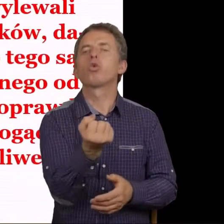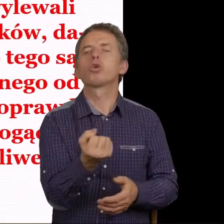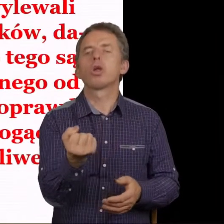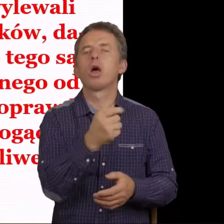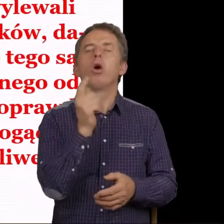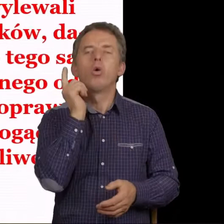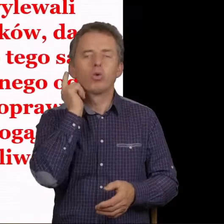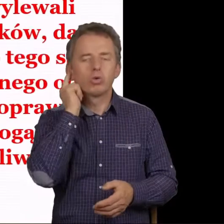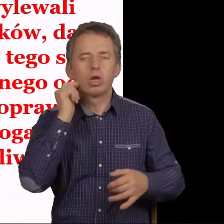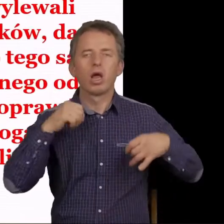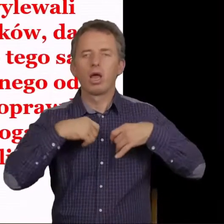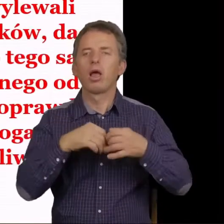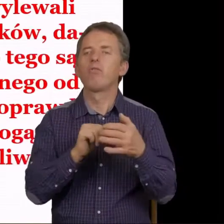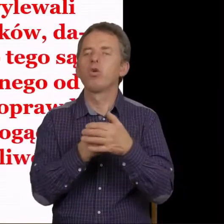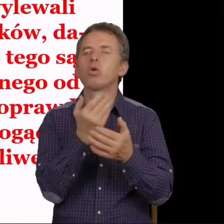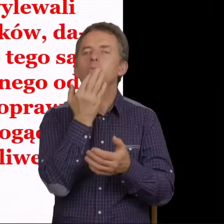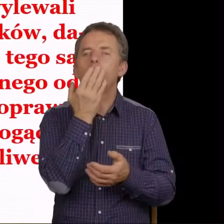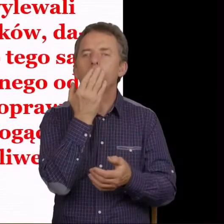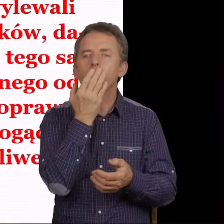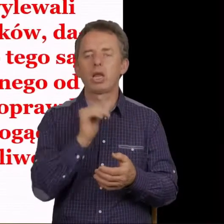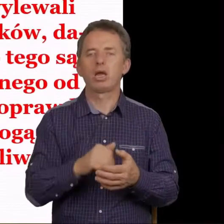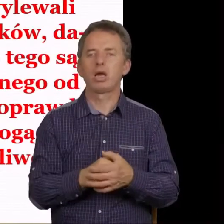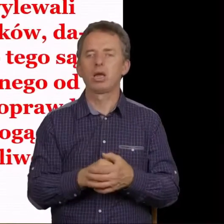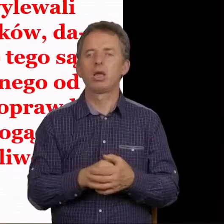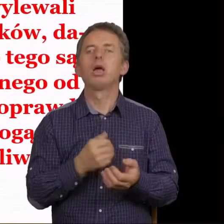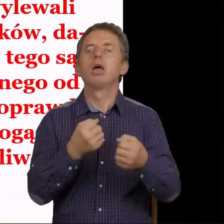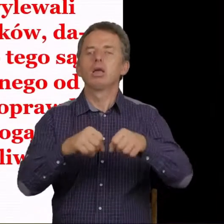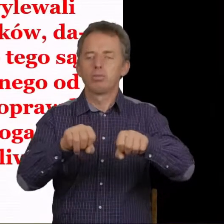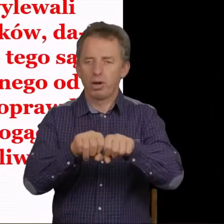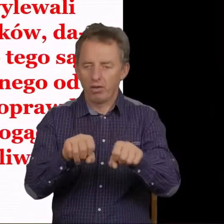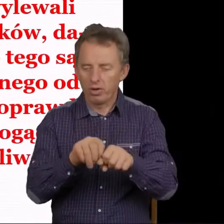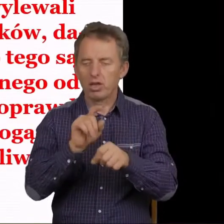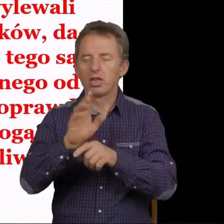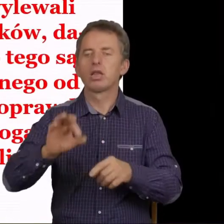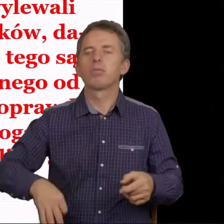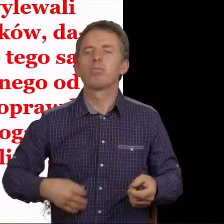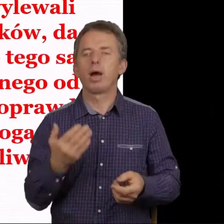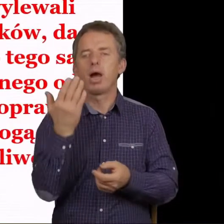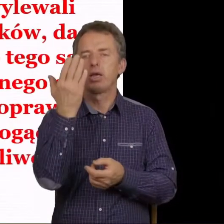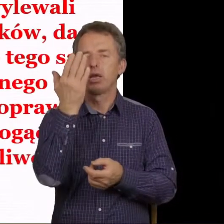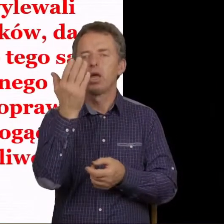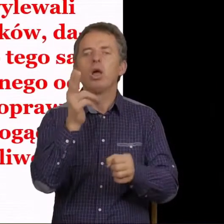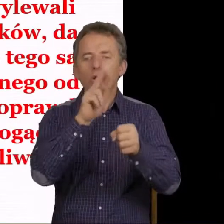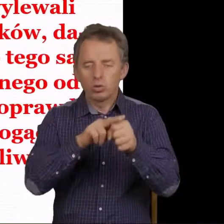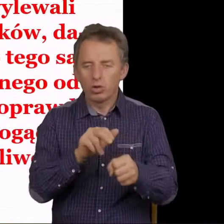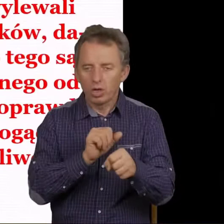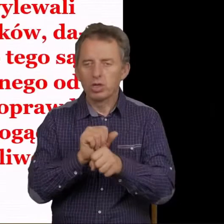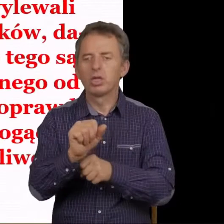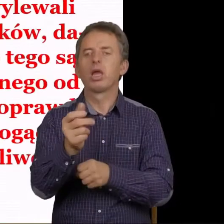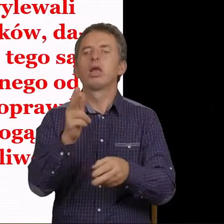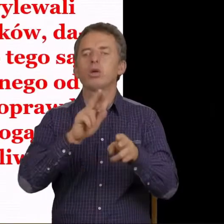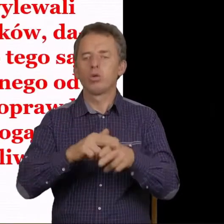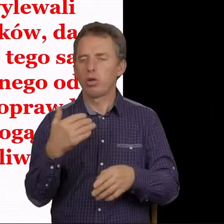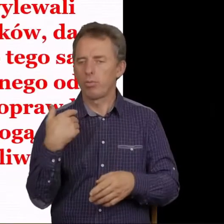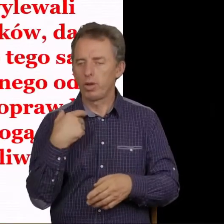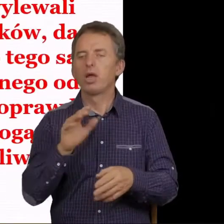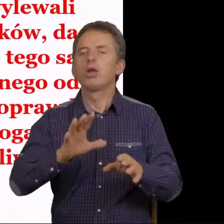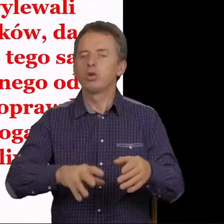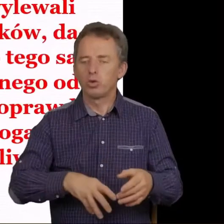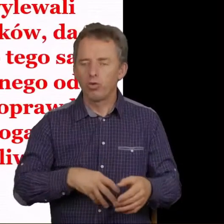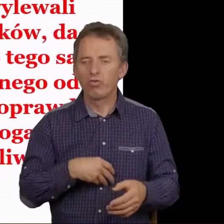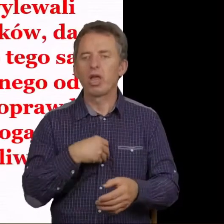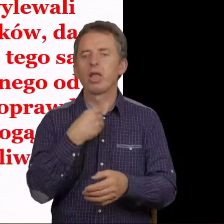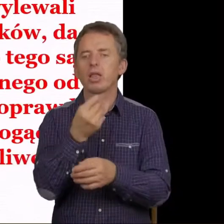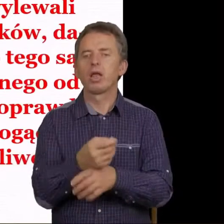usłyszałem anioła wód mówiącego Sprawiedliwy jesteś, Panie, który jesteś i który byłeś i święty,